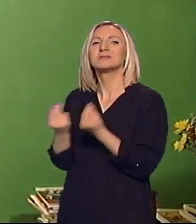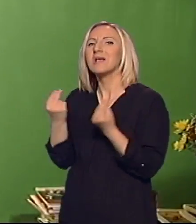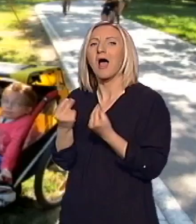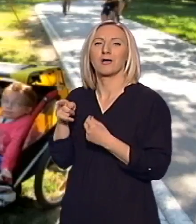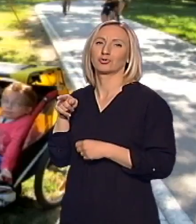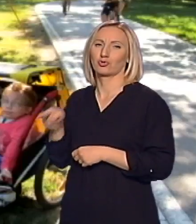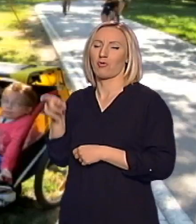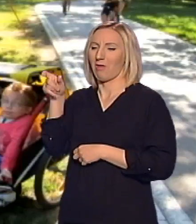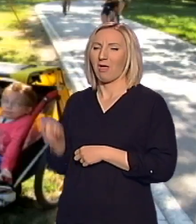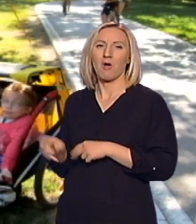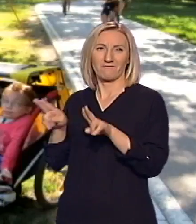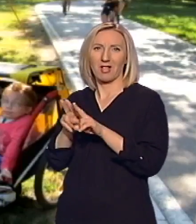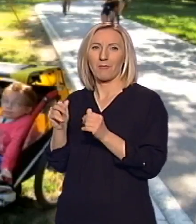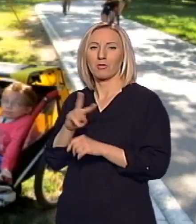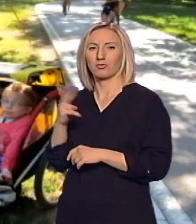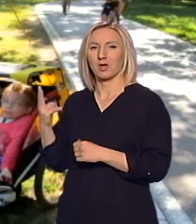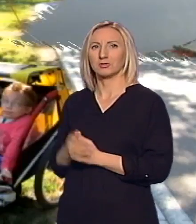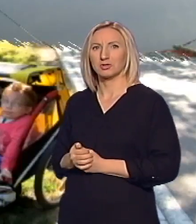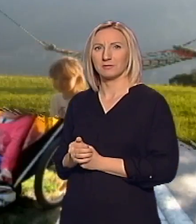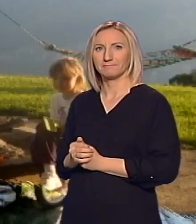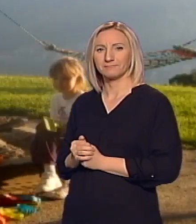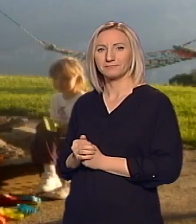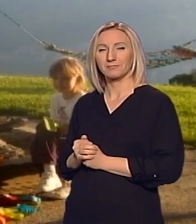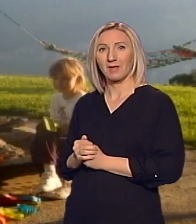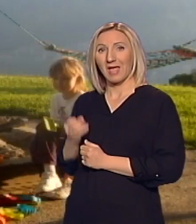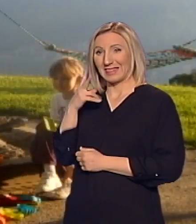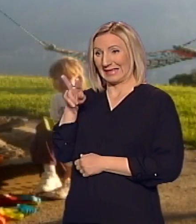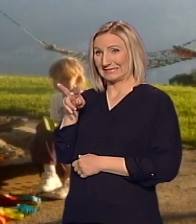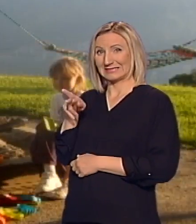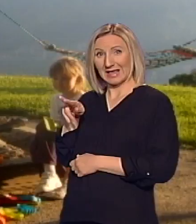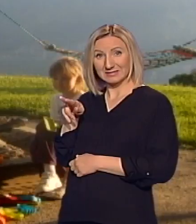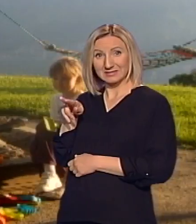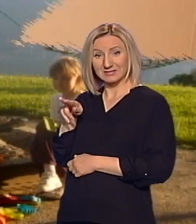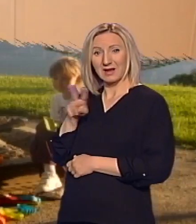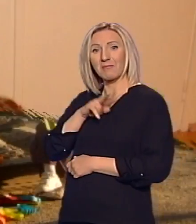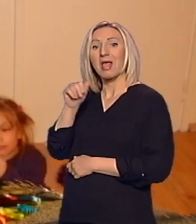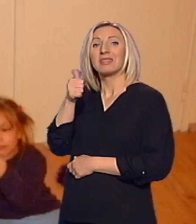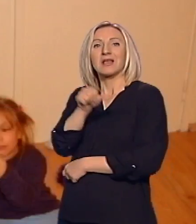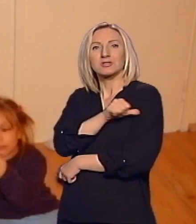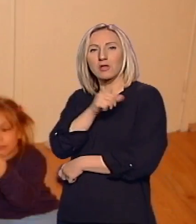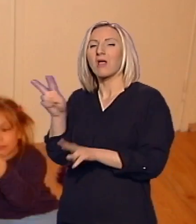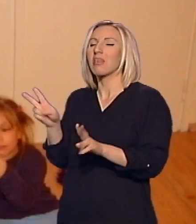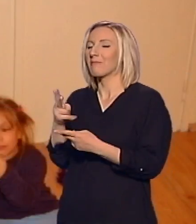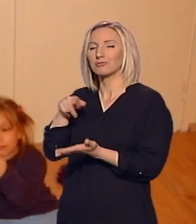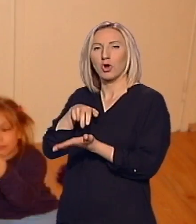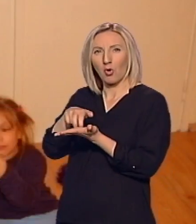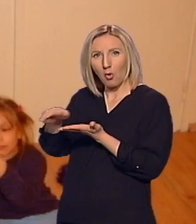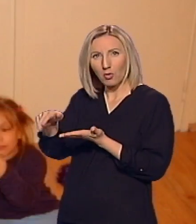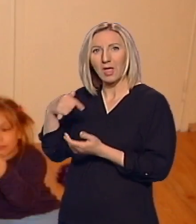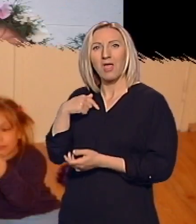drugačiji. Ovako sam znala od kada je ona imala 11 godina da ne može više da hoda. Ja sam tada imala